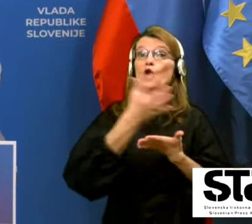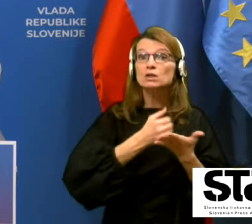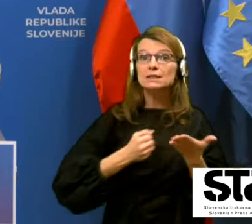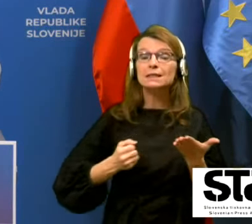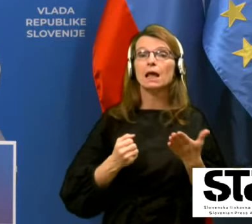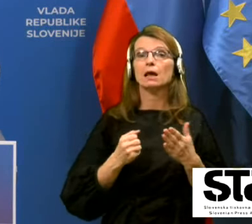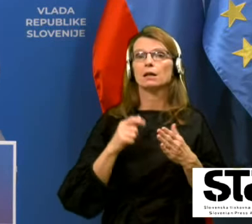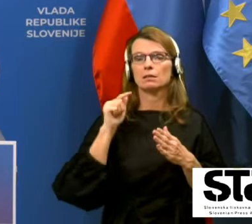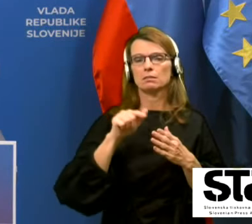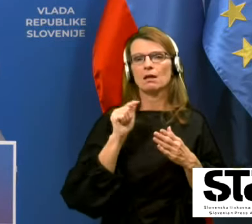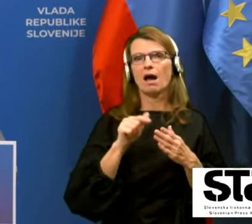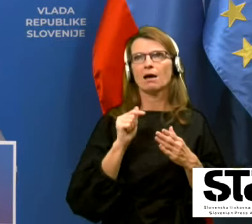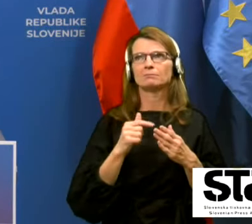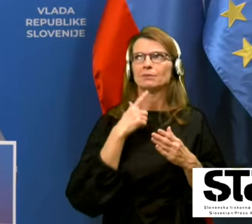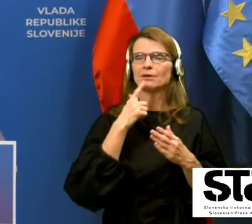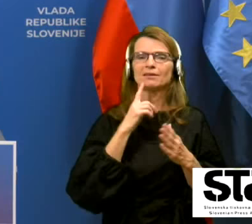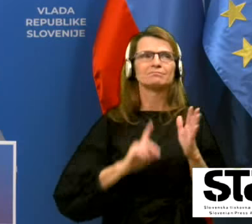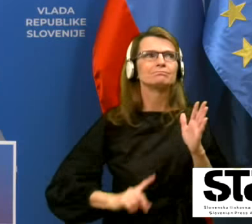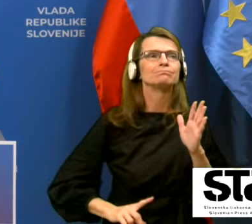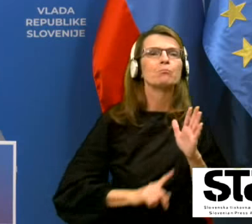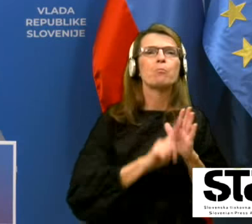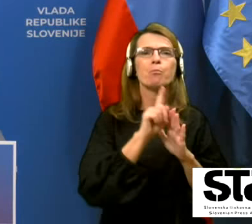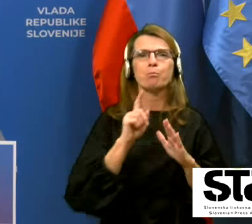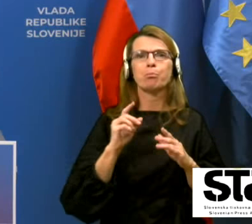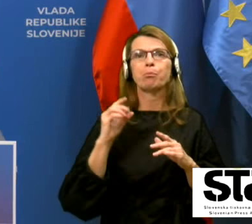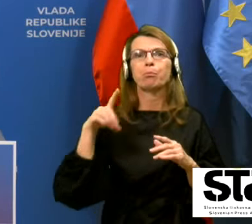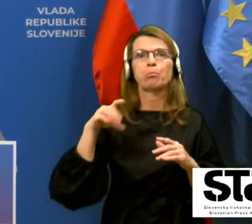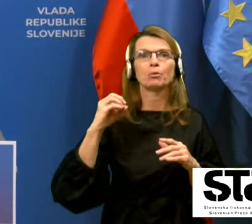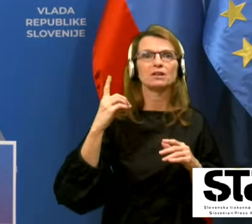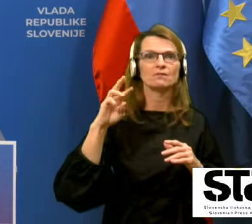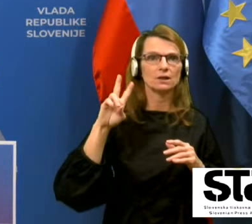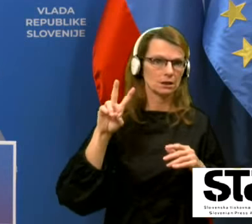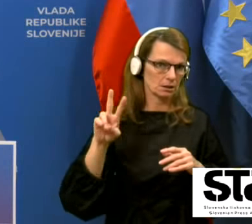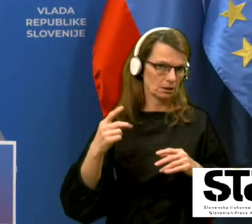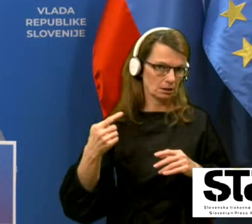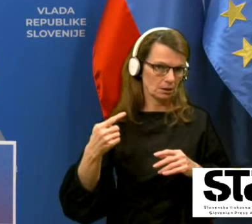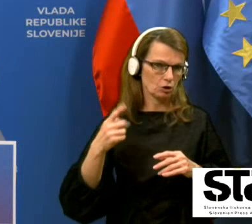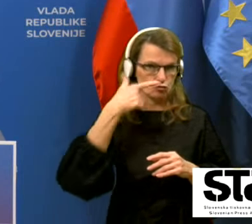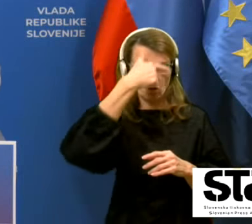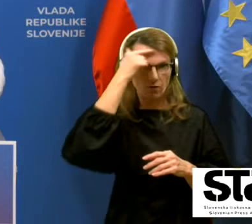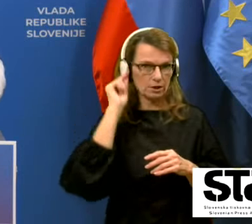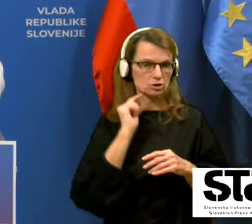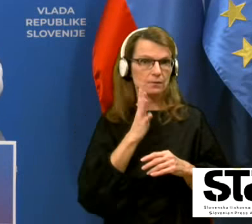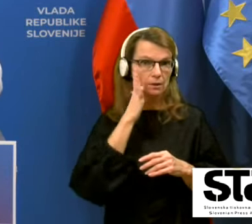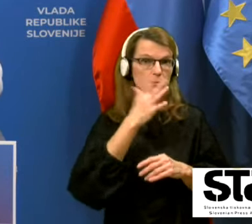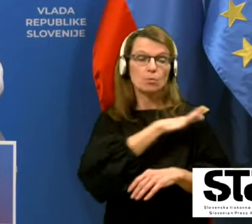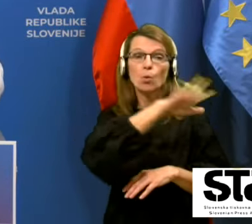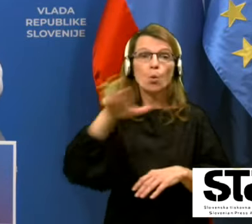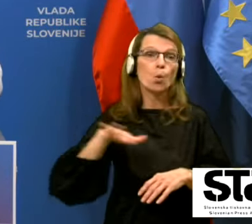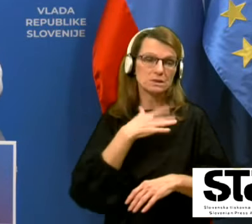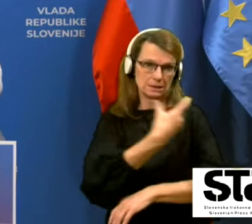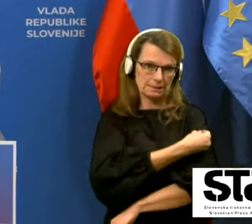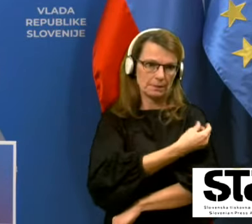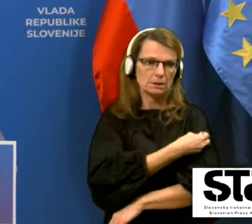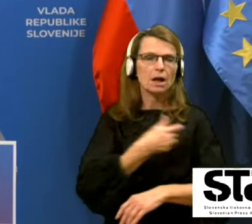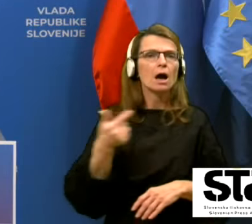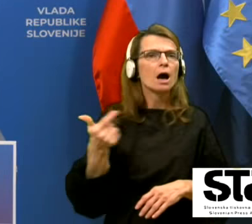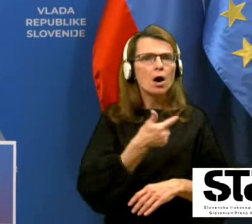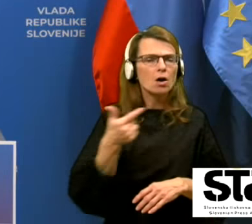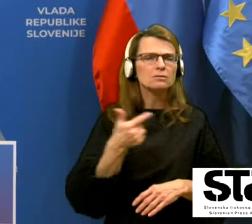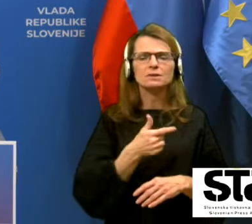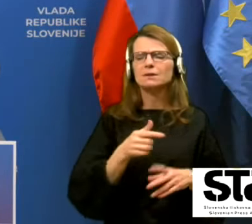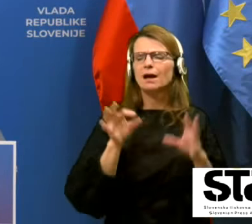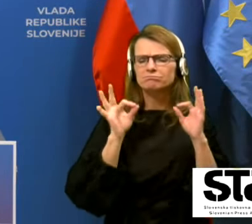podvig človeštva, kje je to cepljenje. In ne samo, da so krasne strokovnjakinje, so tudi krasne